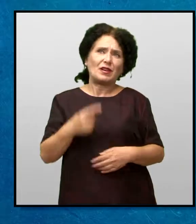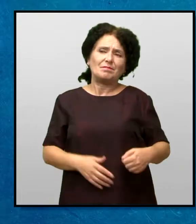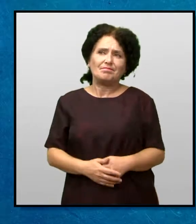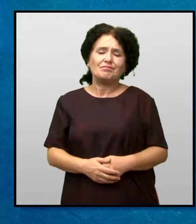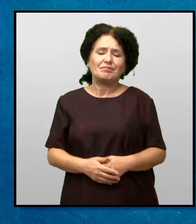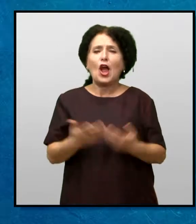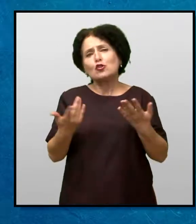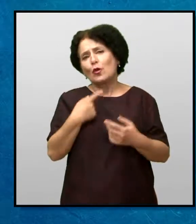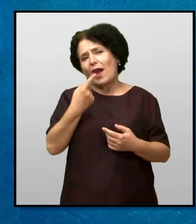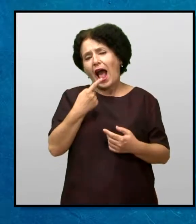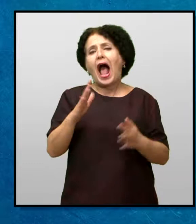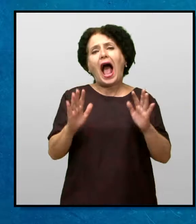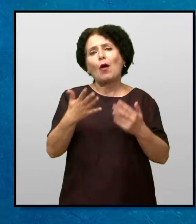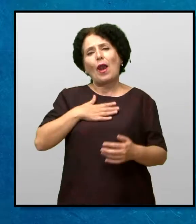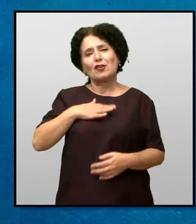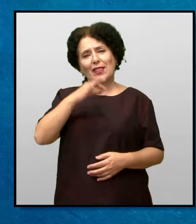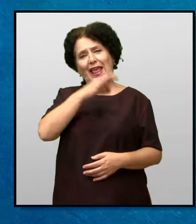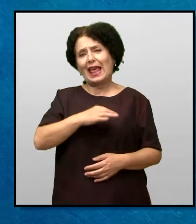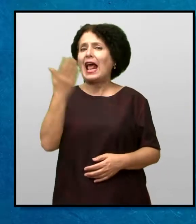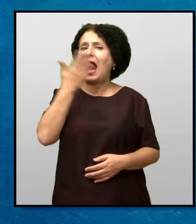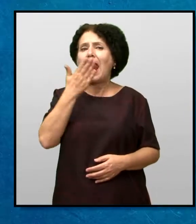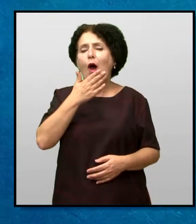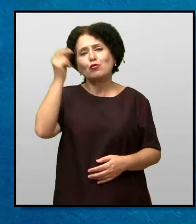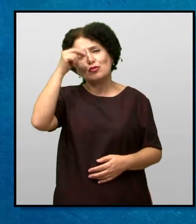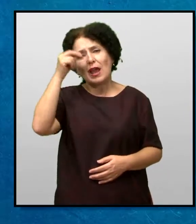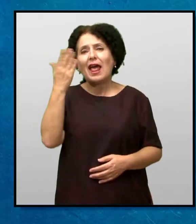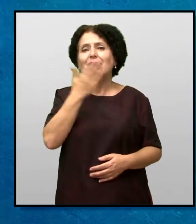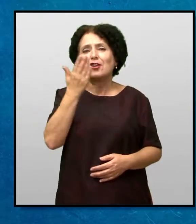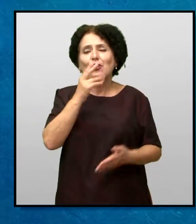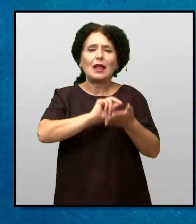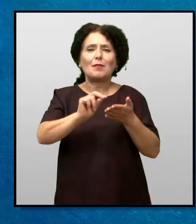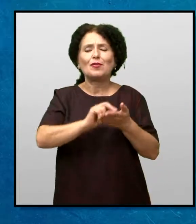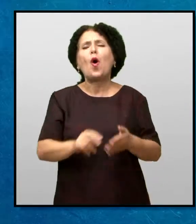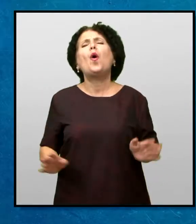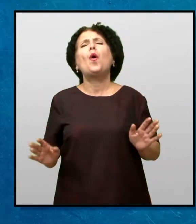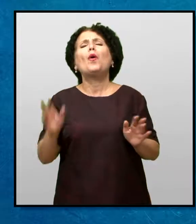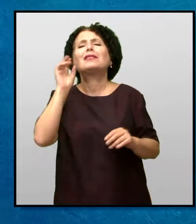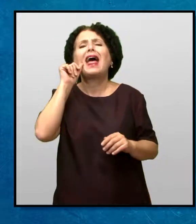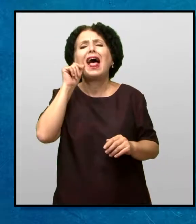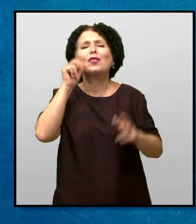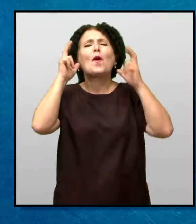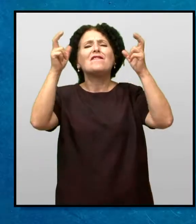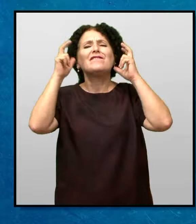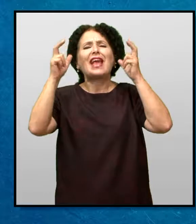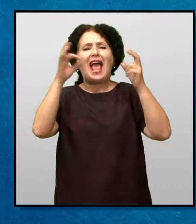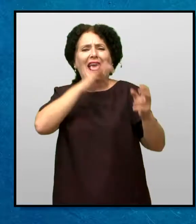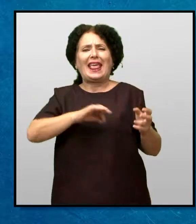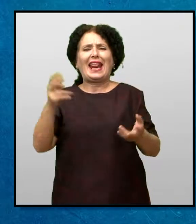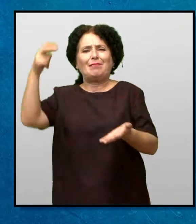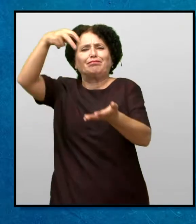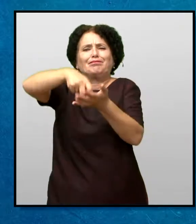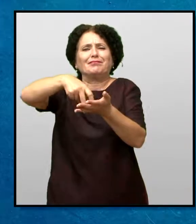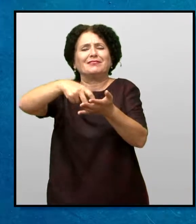Но Ако нашата керка научи да чита и пишува Ох тато Вик на Мери не